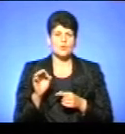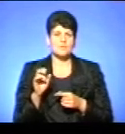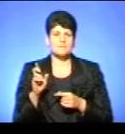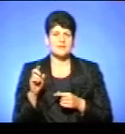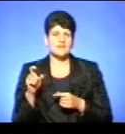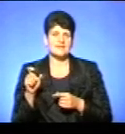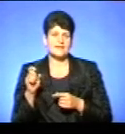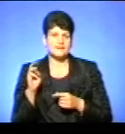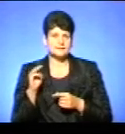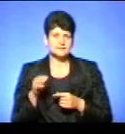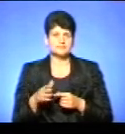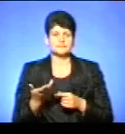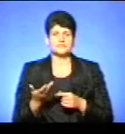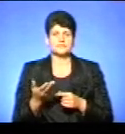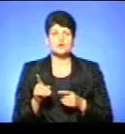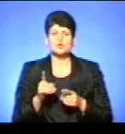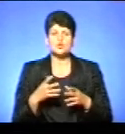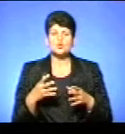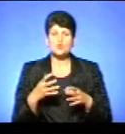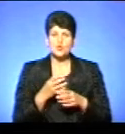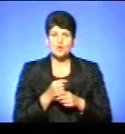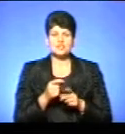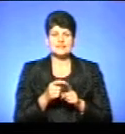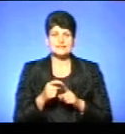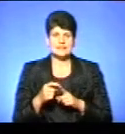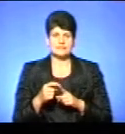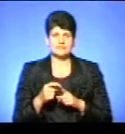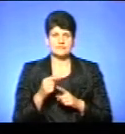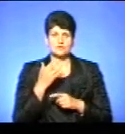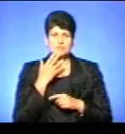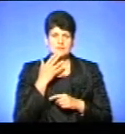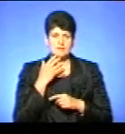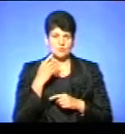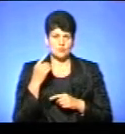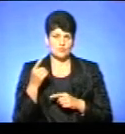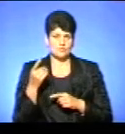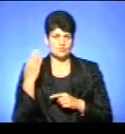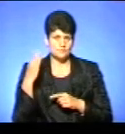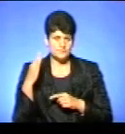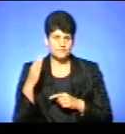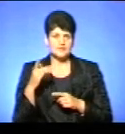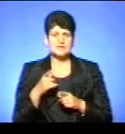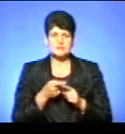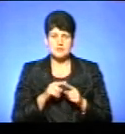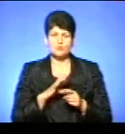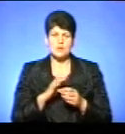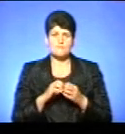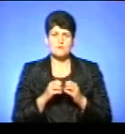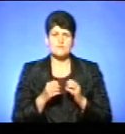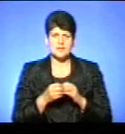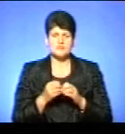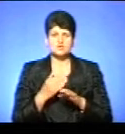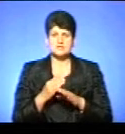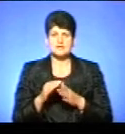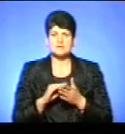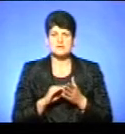Щодо скорочених слів іншумовного походження, це теж була дуже болюча проблема, тому що частина з